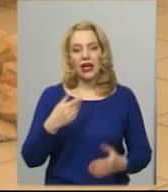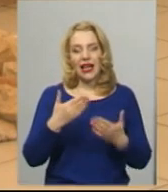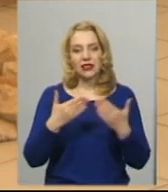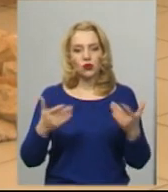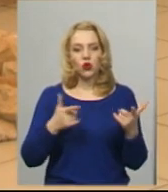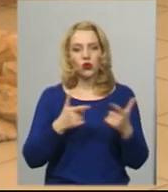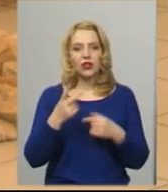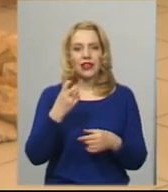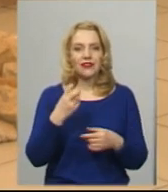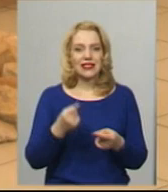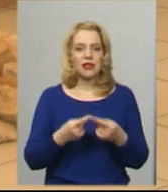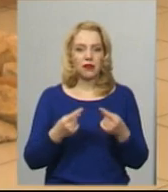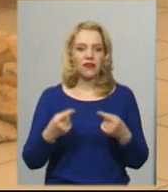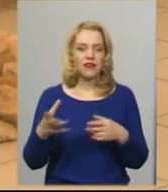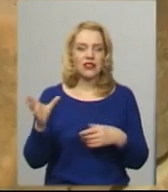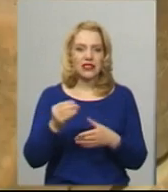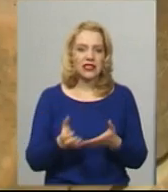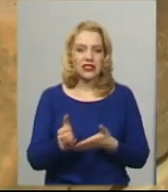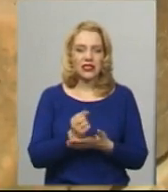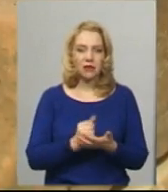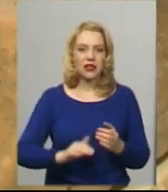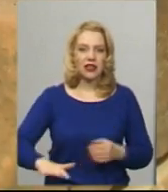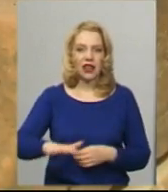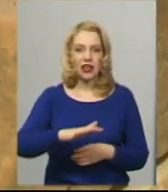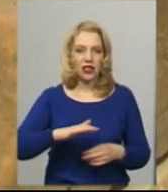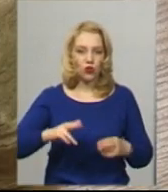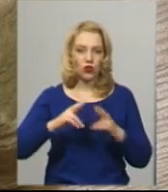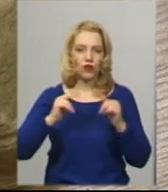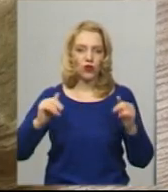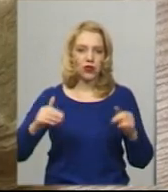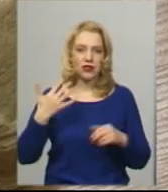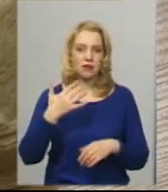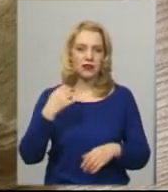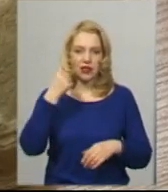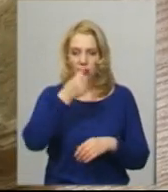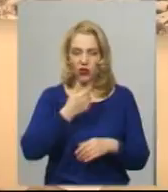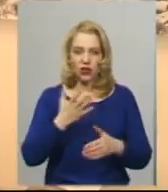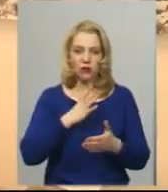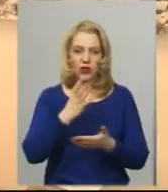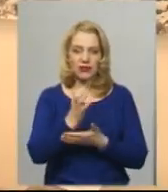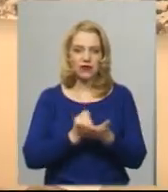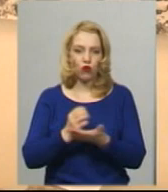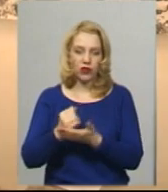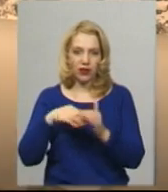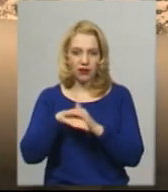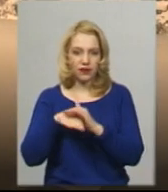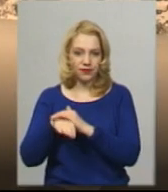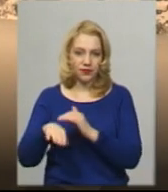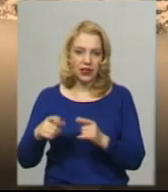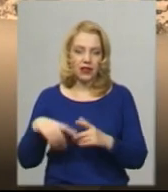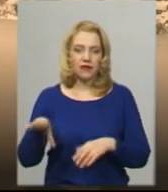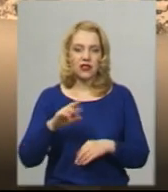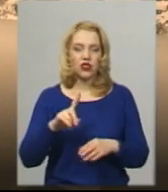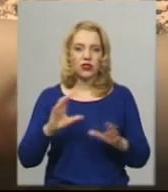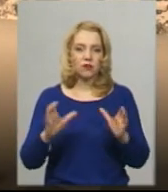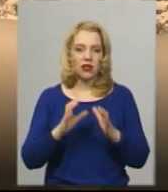предметів. Усі вони зібрані на території фортеці більше за пів століття, які досі зберігалися у фондах заповідника. Все це те, що зберігалося